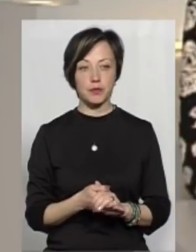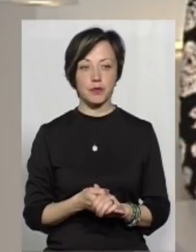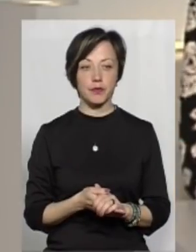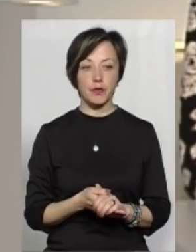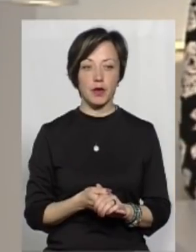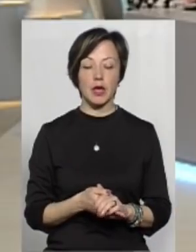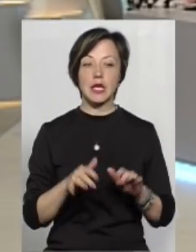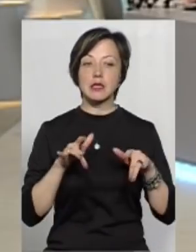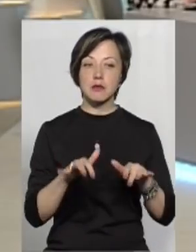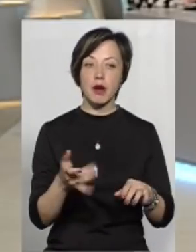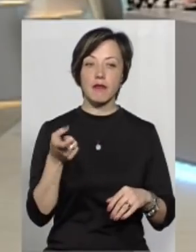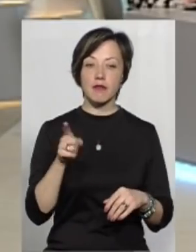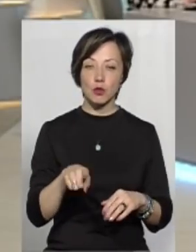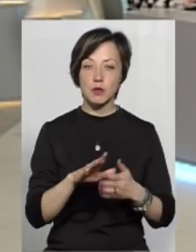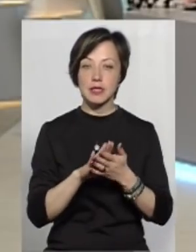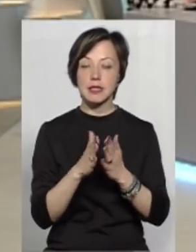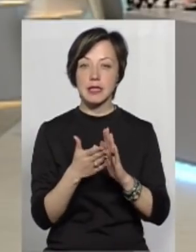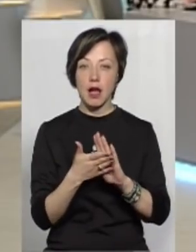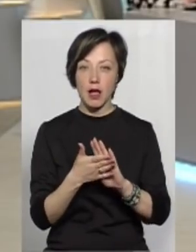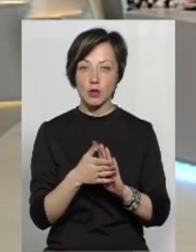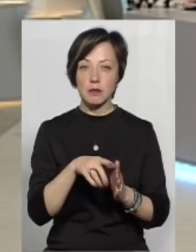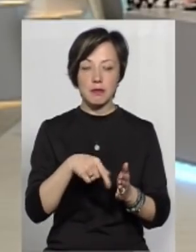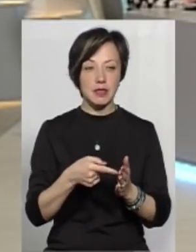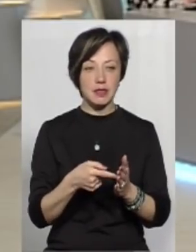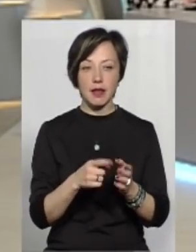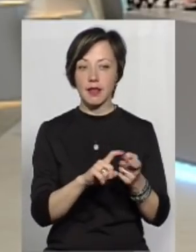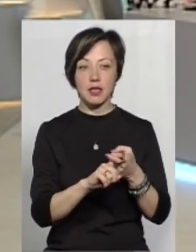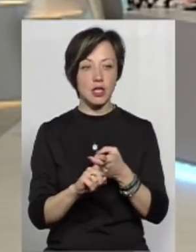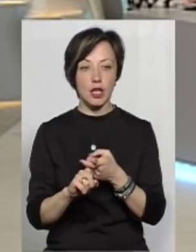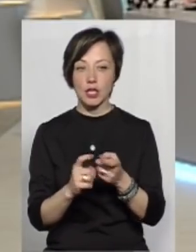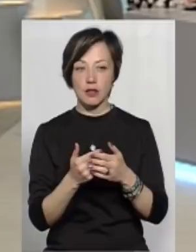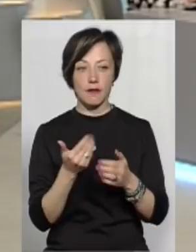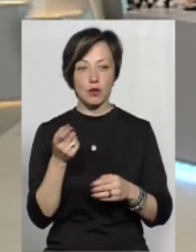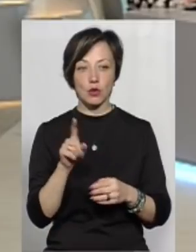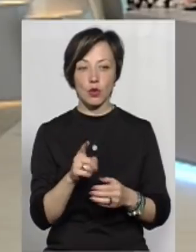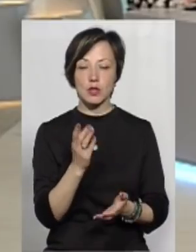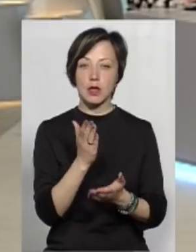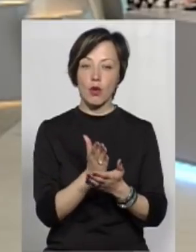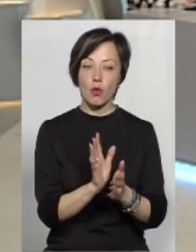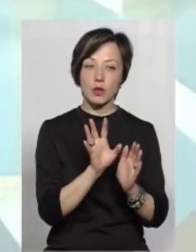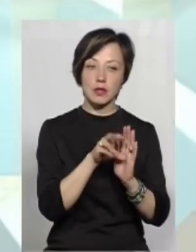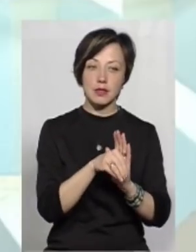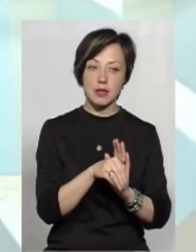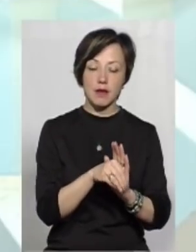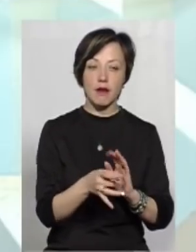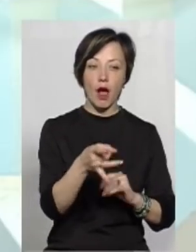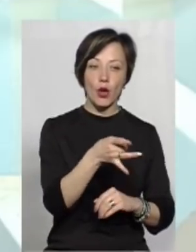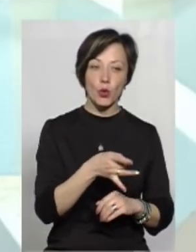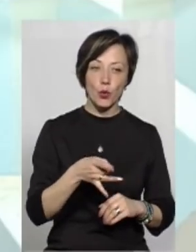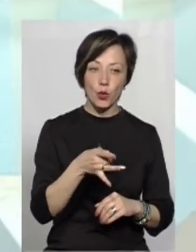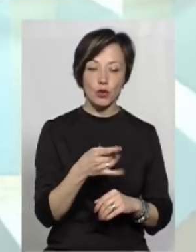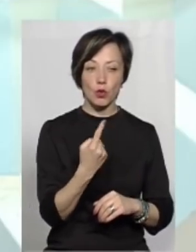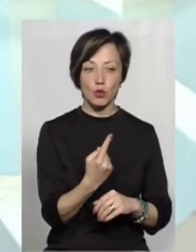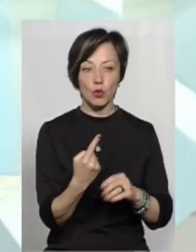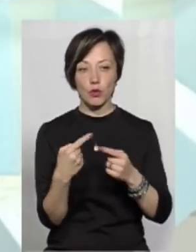Так, справа в тому, що статус населеного пункта не залежить від того, знаходиться він в районі